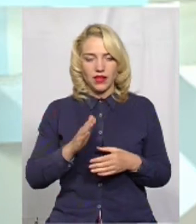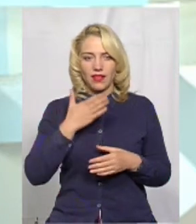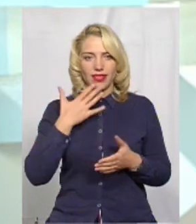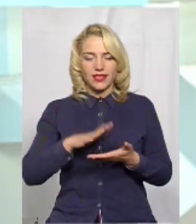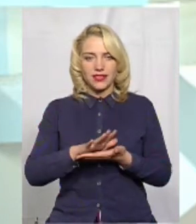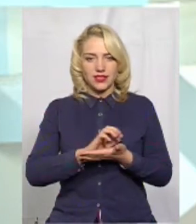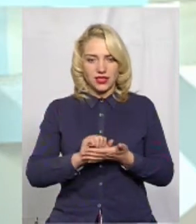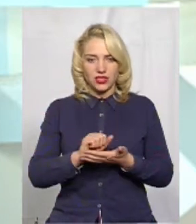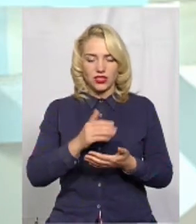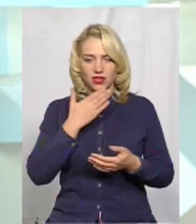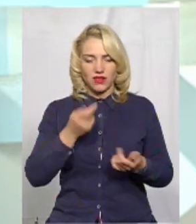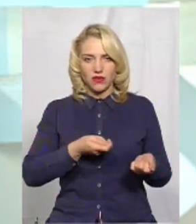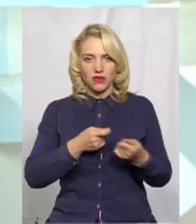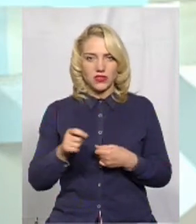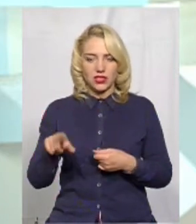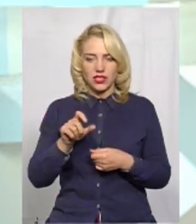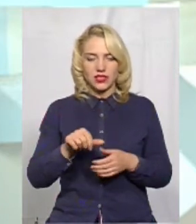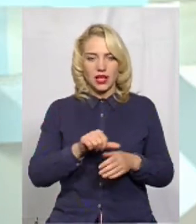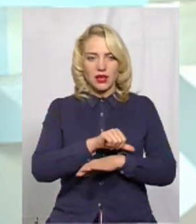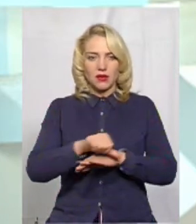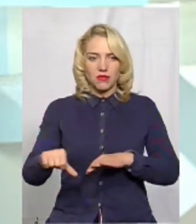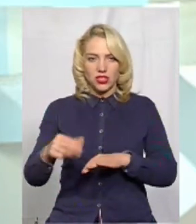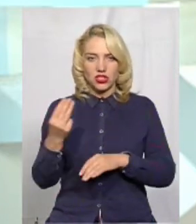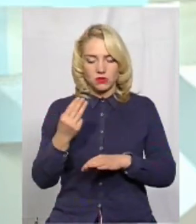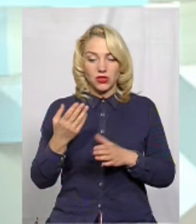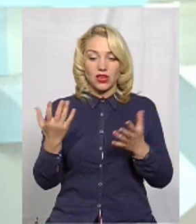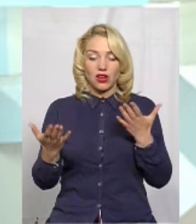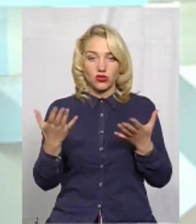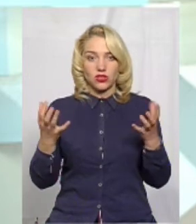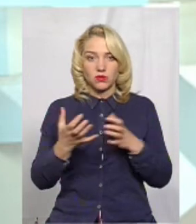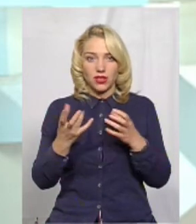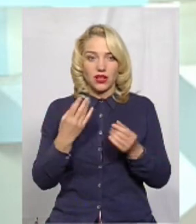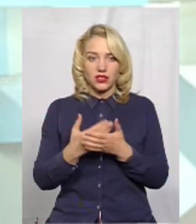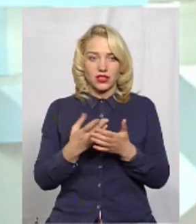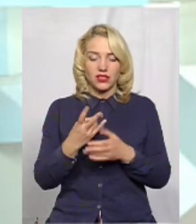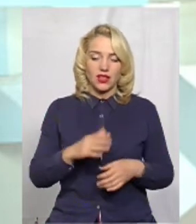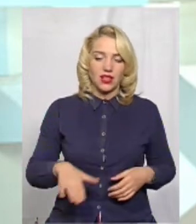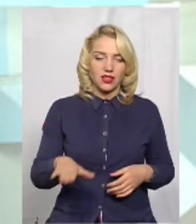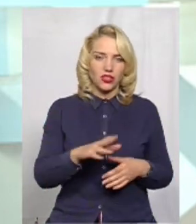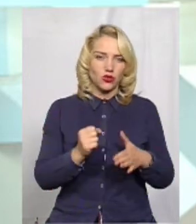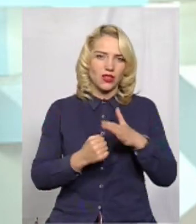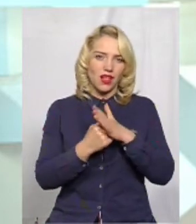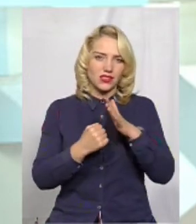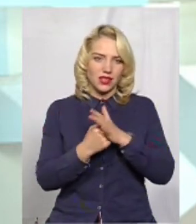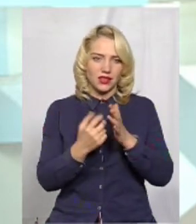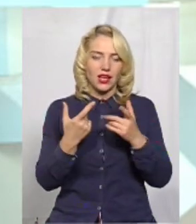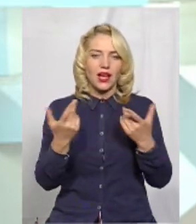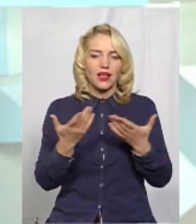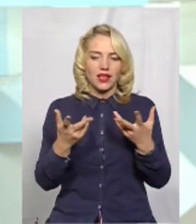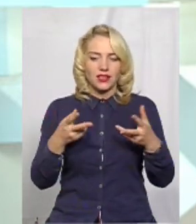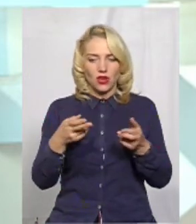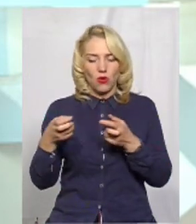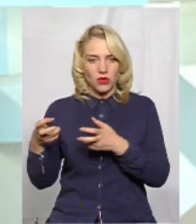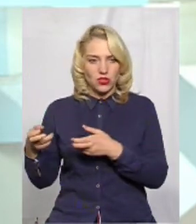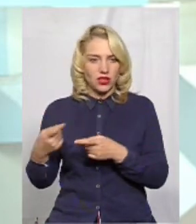знищені і не вивезені за межі Шепетівка, зберігаються десь або на території, на одному складів, які ще опечатані, то